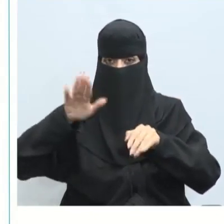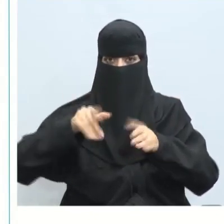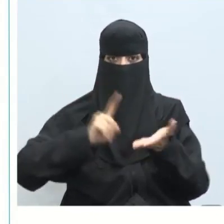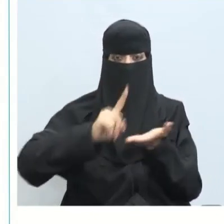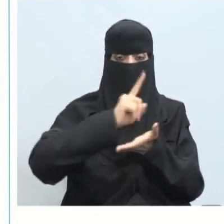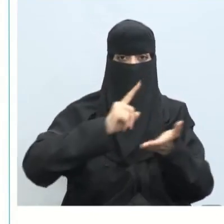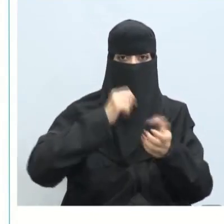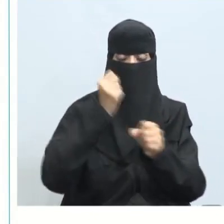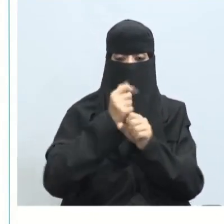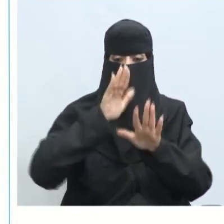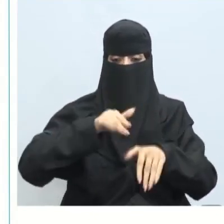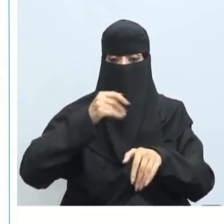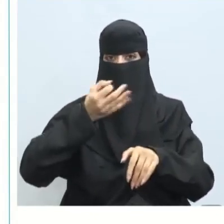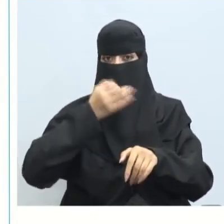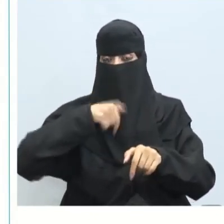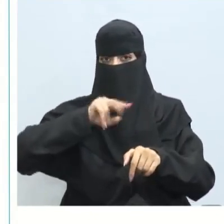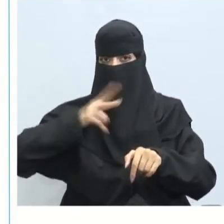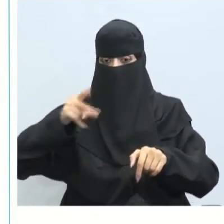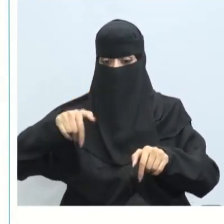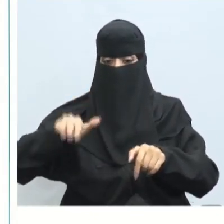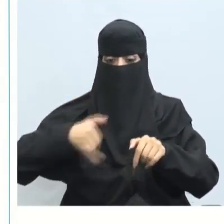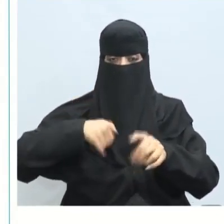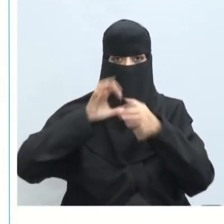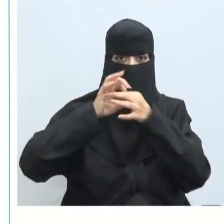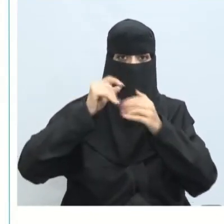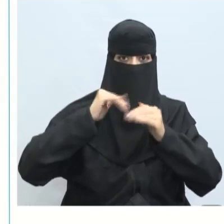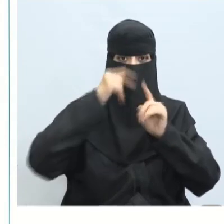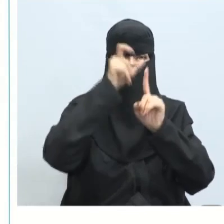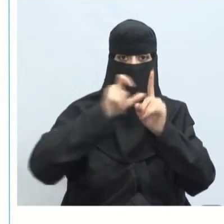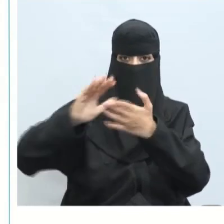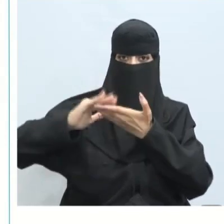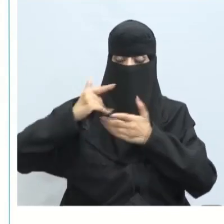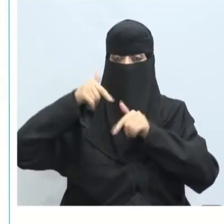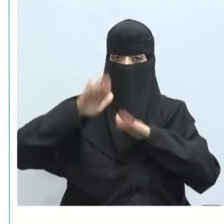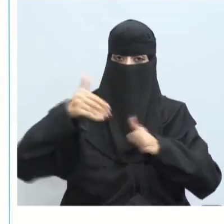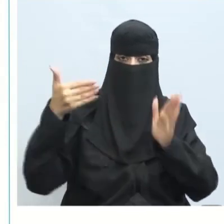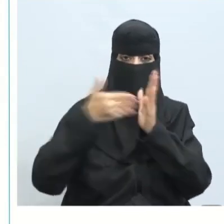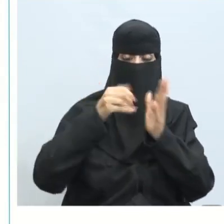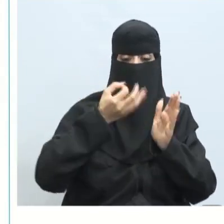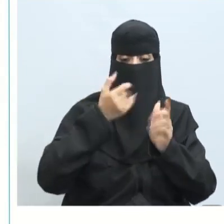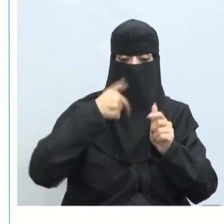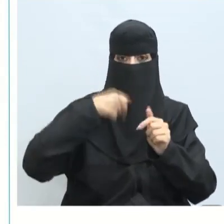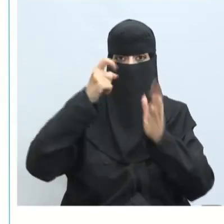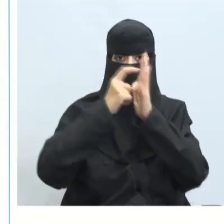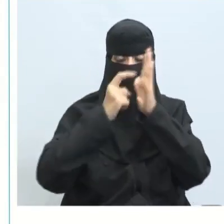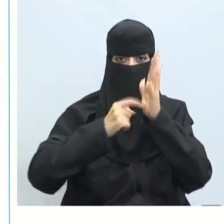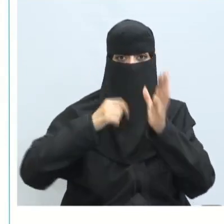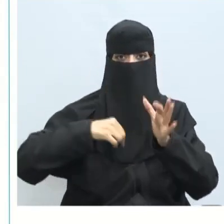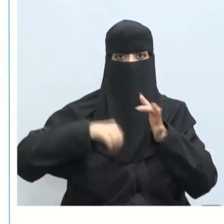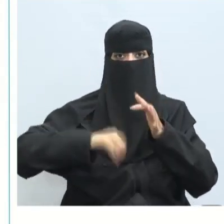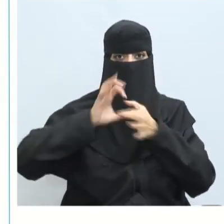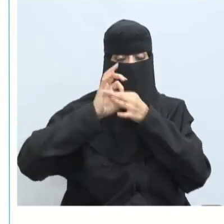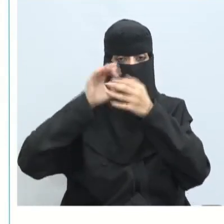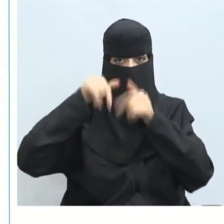وبعد ذلك تحدثنا عن أنواع اتصال للسكرتير وأخيرا تحدثنا عن عناصر الاتصال فيما يتعلق في المفهوم